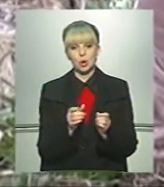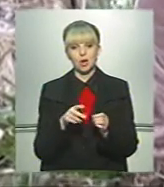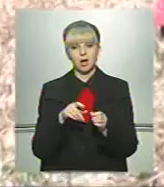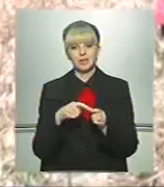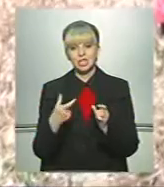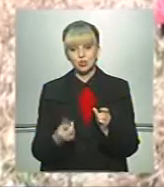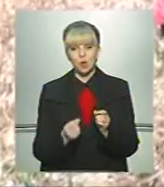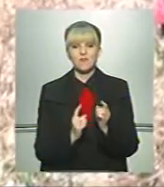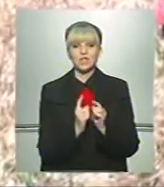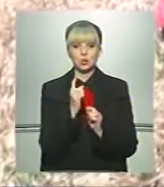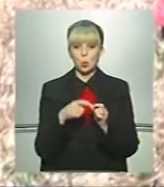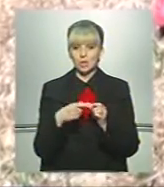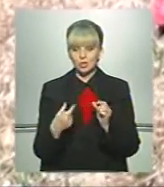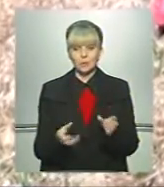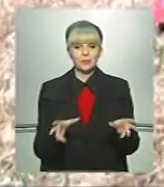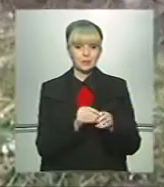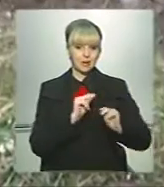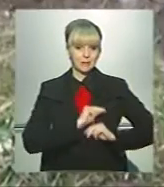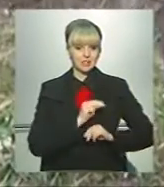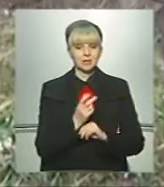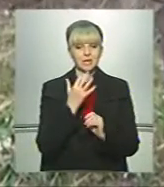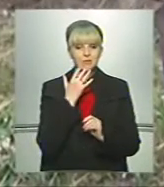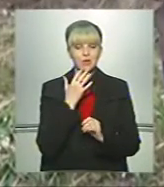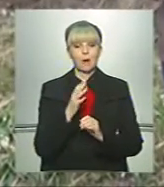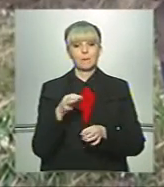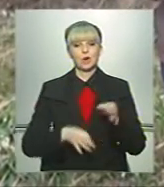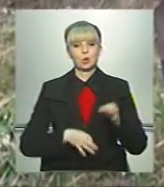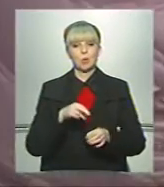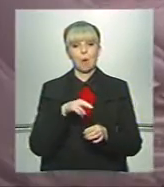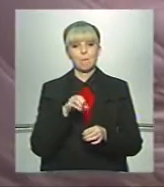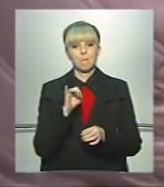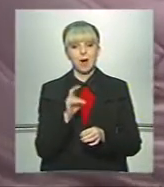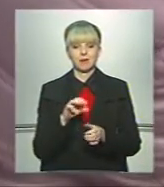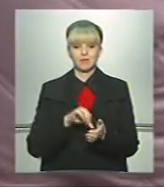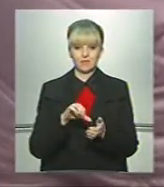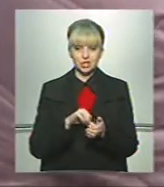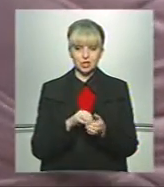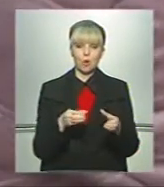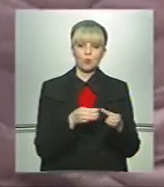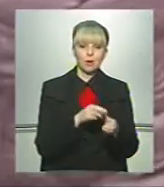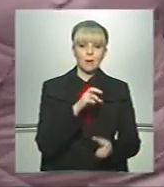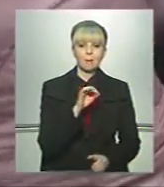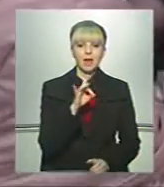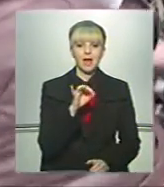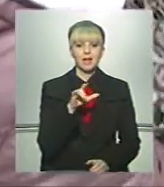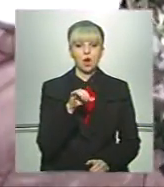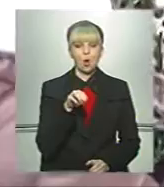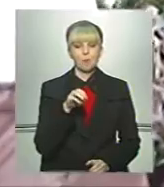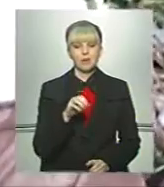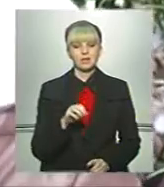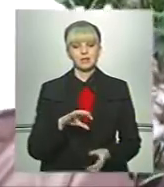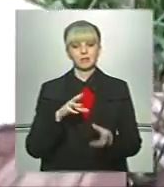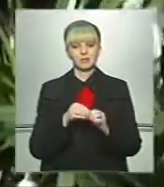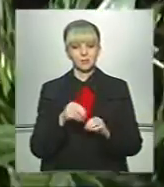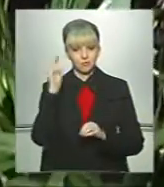листочків. Разом з працівниками Національного природного парку «Вижницький» гуртківці Берегомецької загальноосвітньої школи